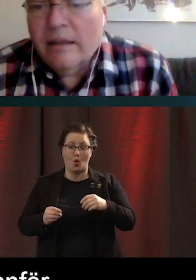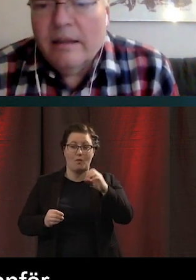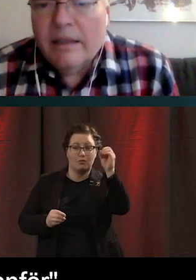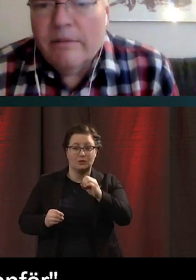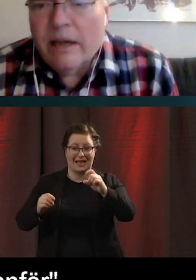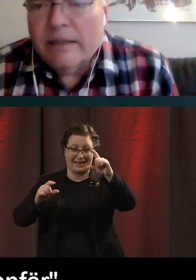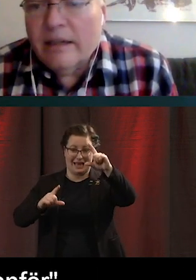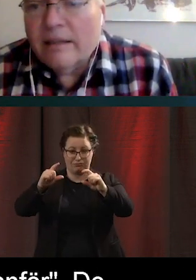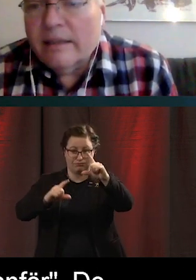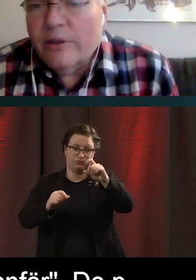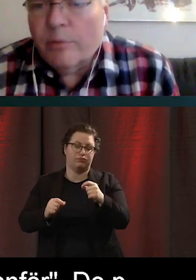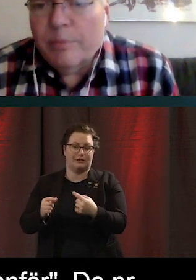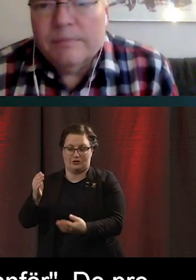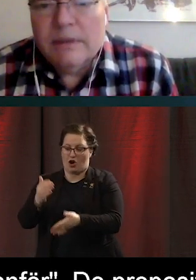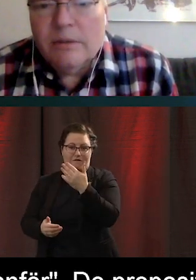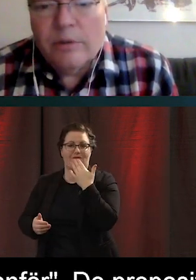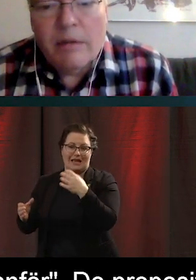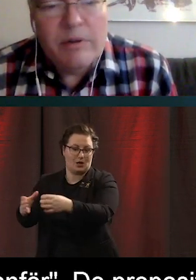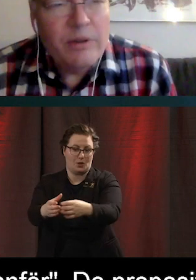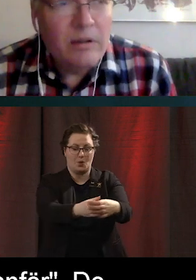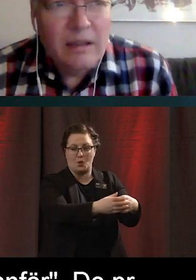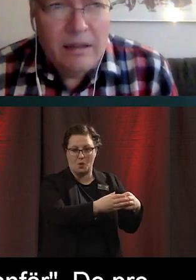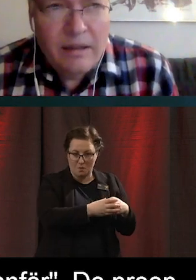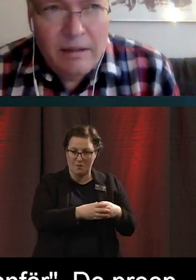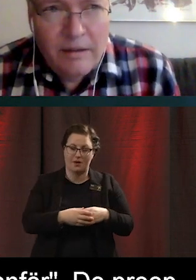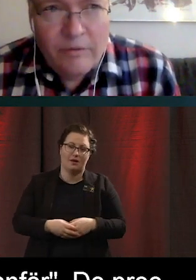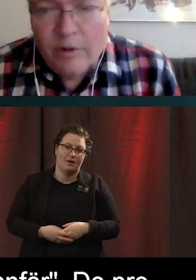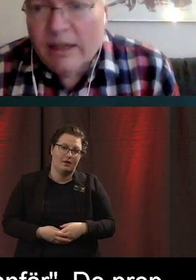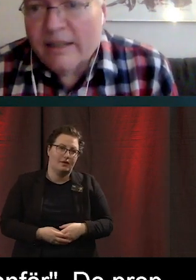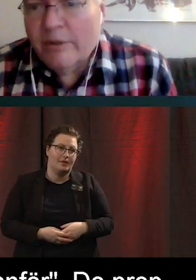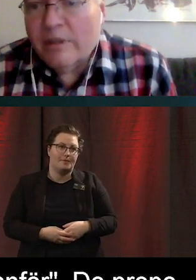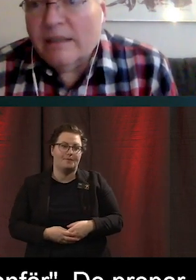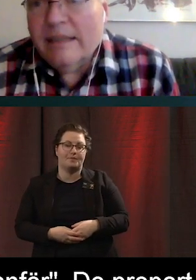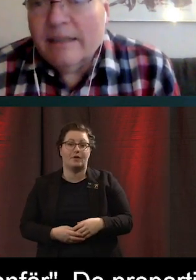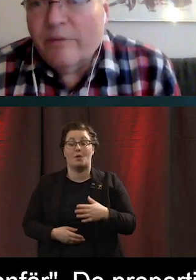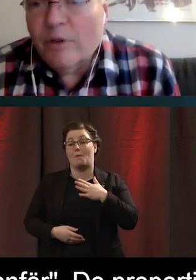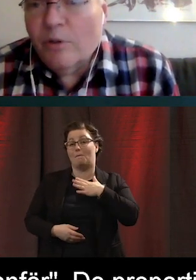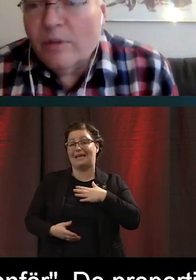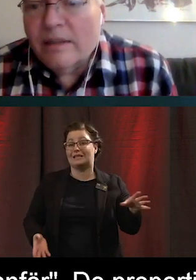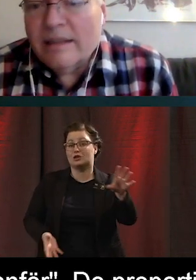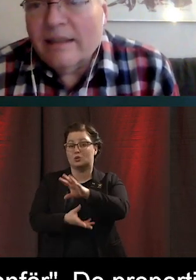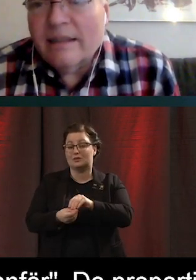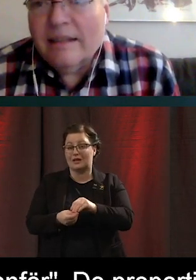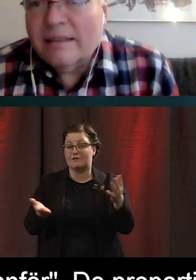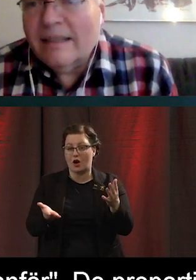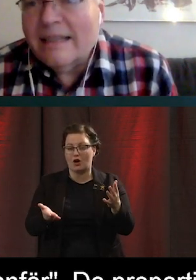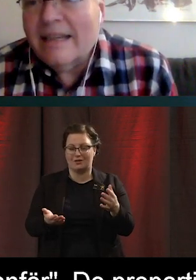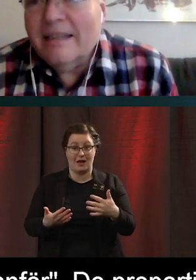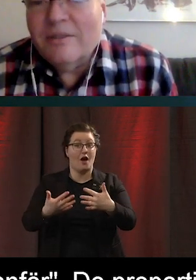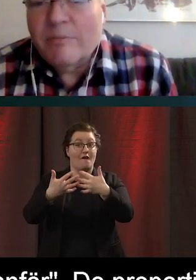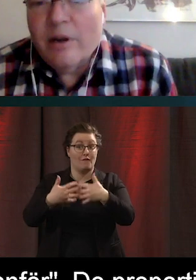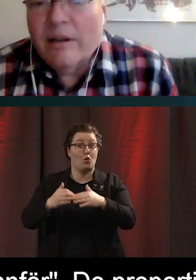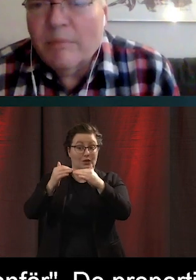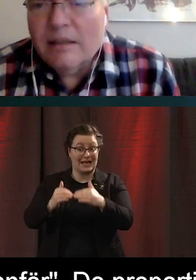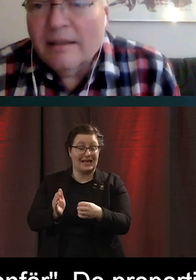i varje granskad grupp. Och då kan man ju dra följande slutsats. Det är inte funktionsnedsättningen i